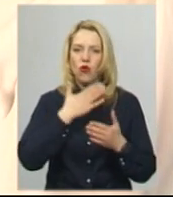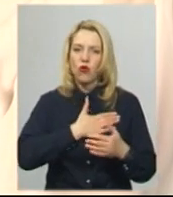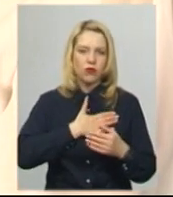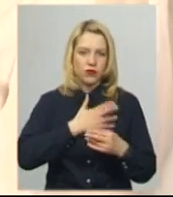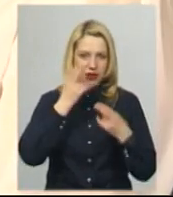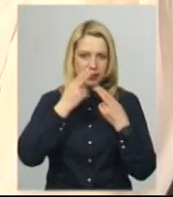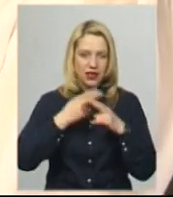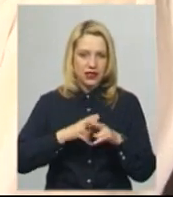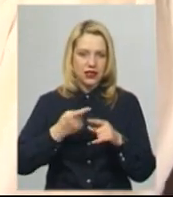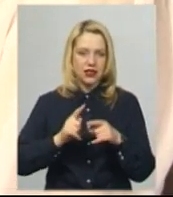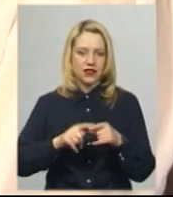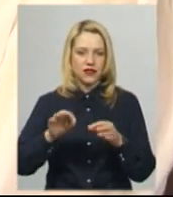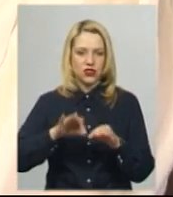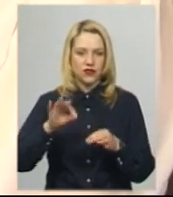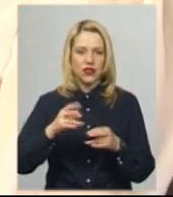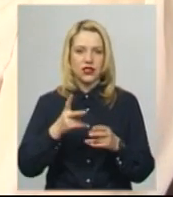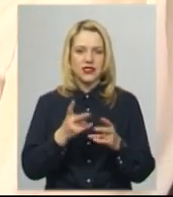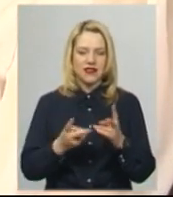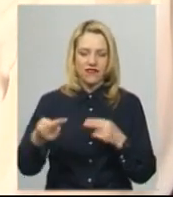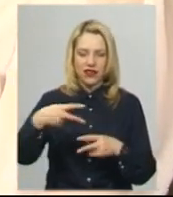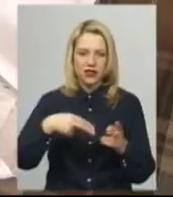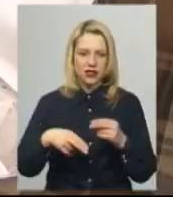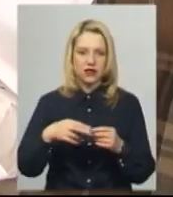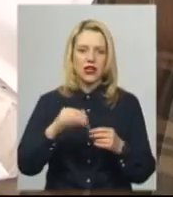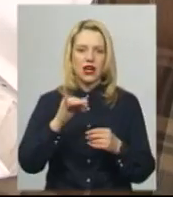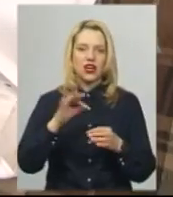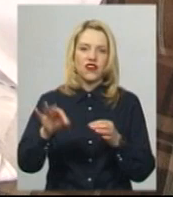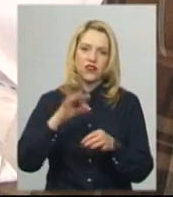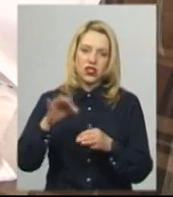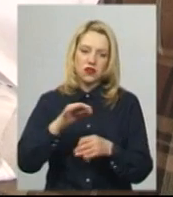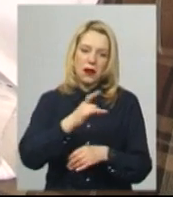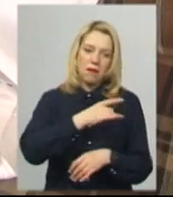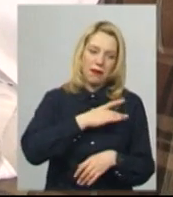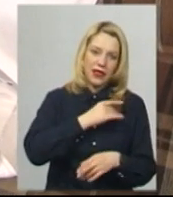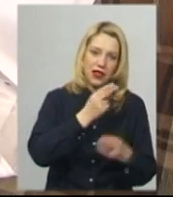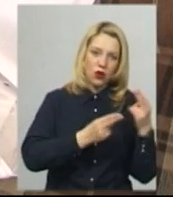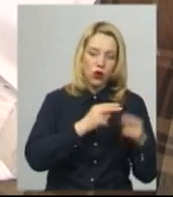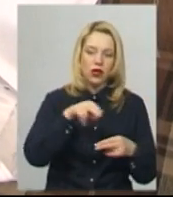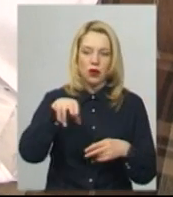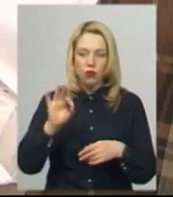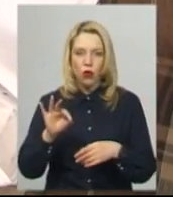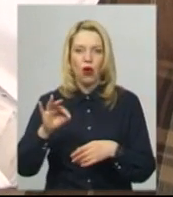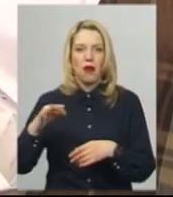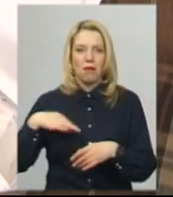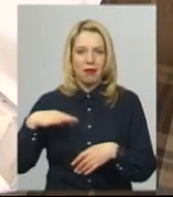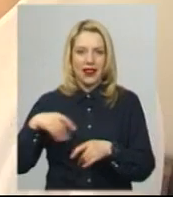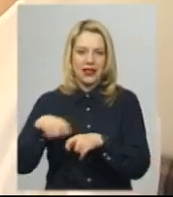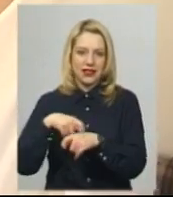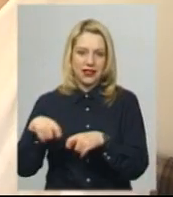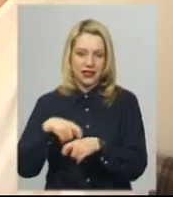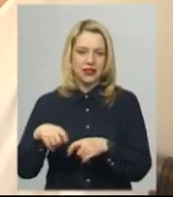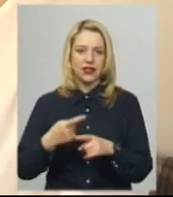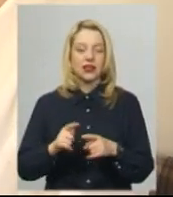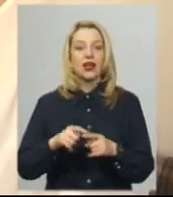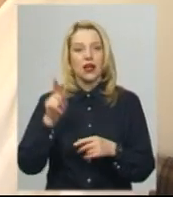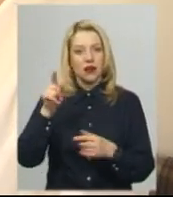улюблена техніка – це вирізування і вишивка білим по білому. Хоча це характерно для Полтавщини, але в нашому регіоні вона